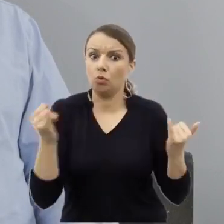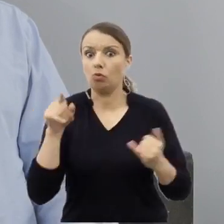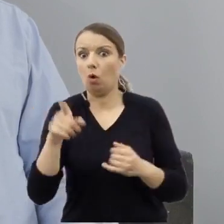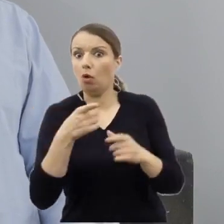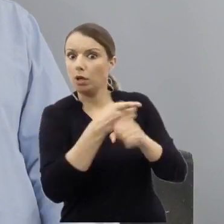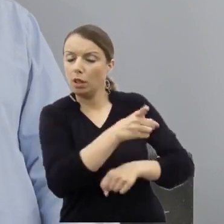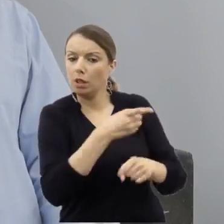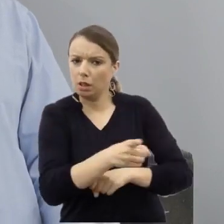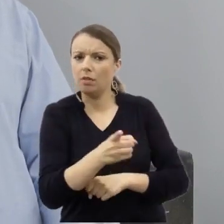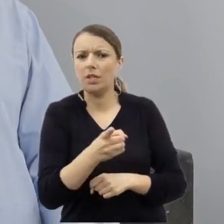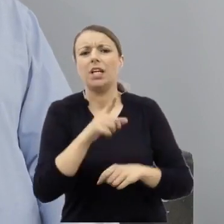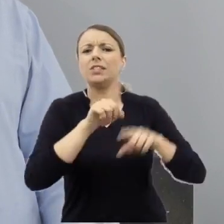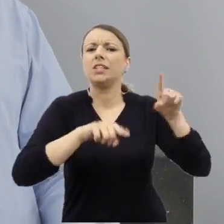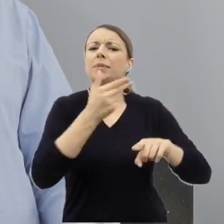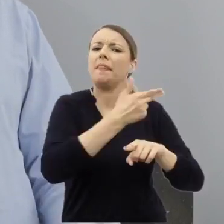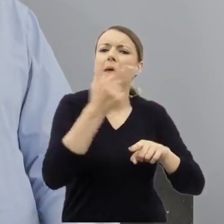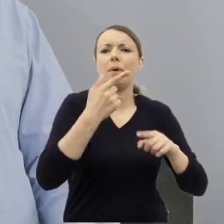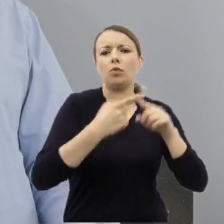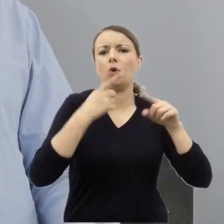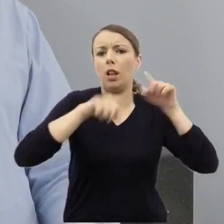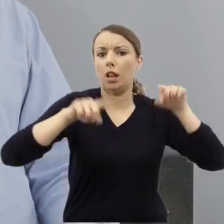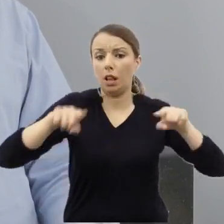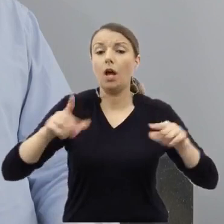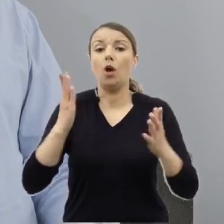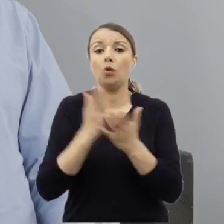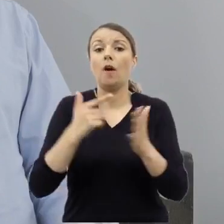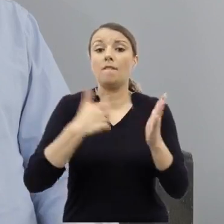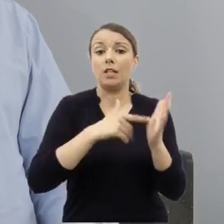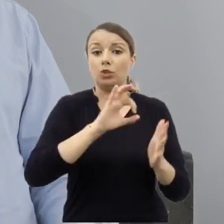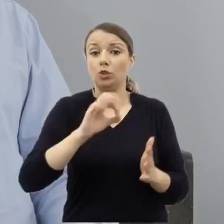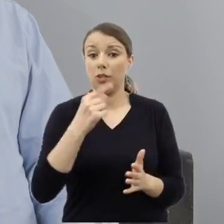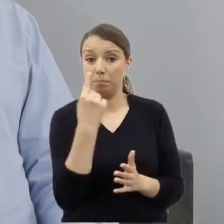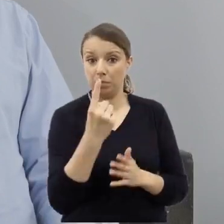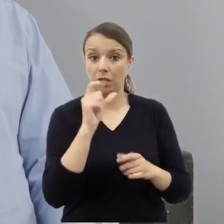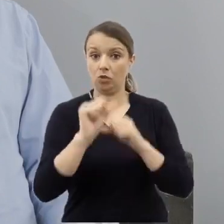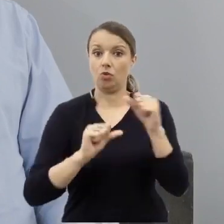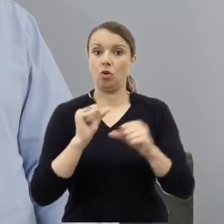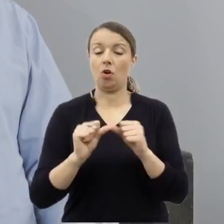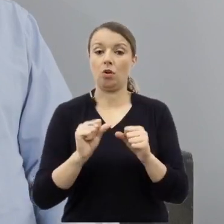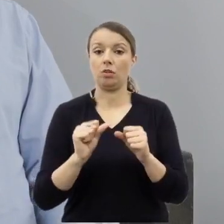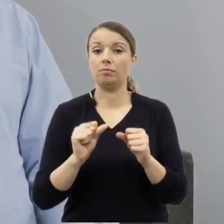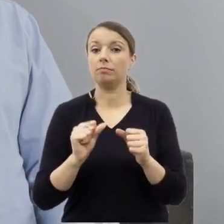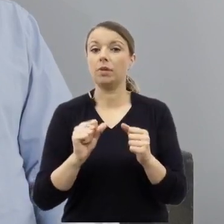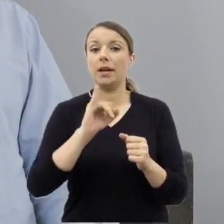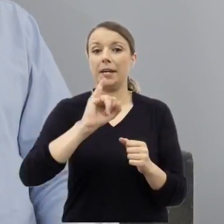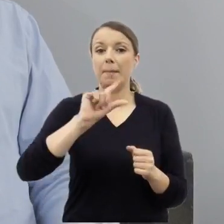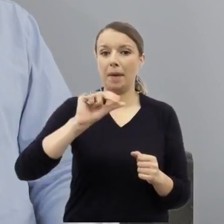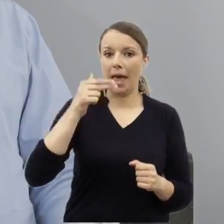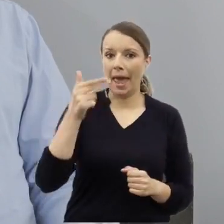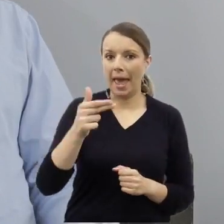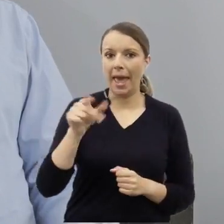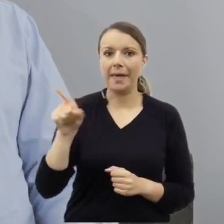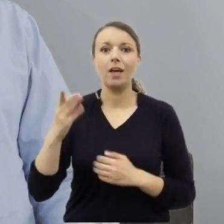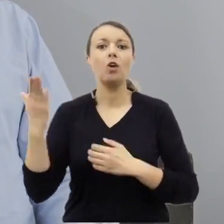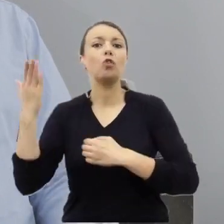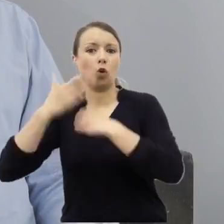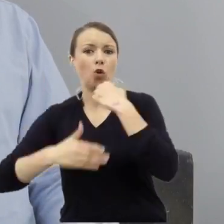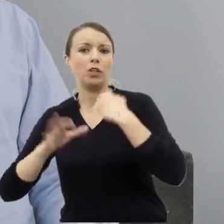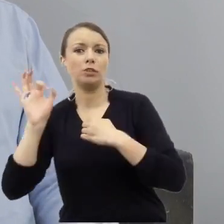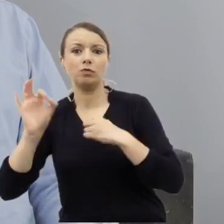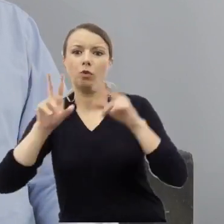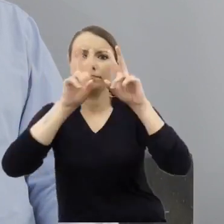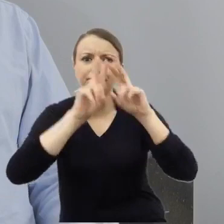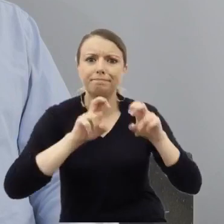w roku 2001, kiedy IPN kończył swoje śledztwo